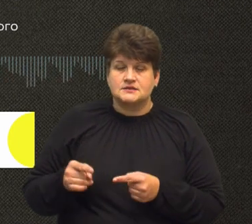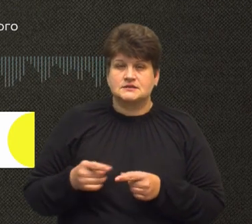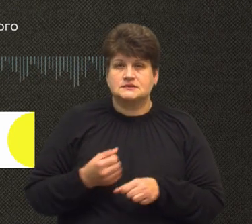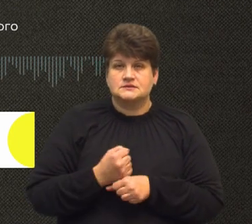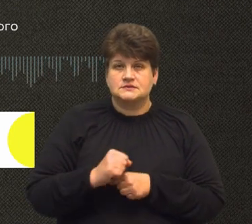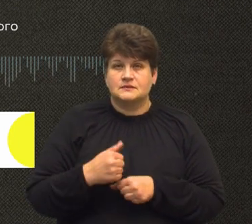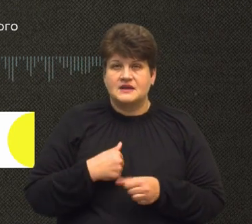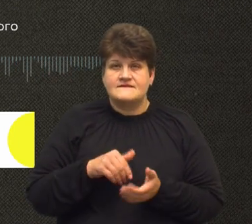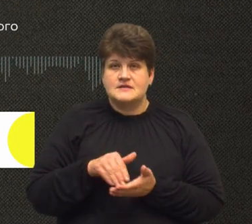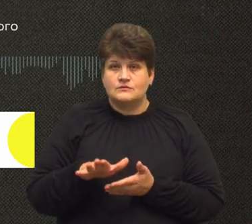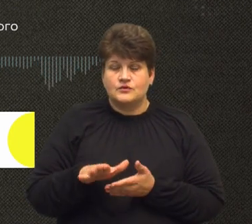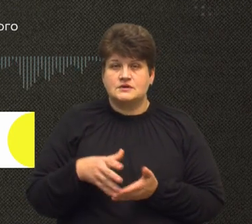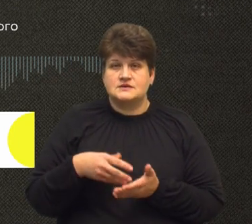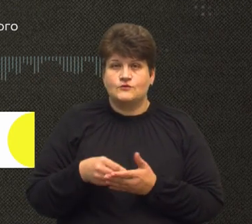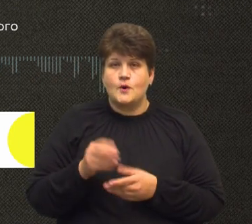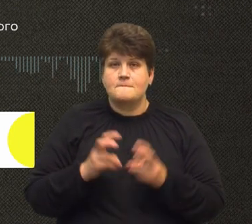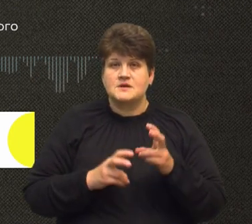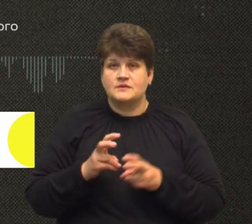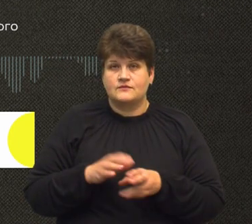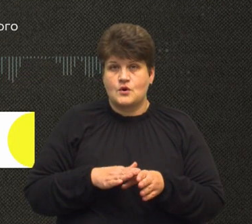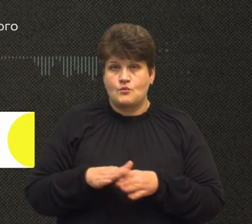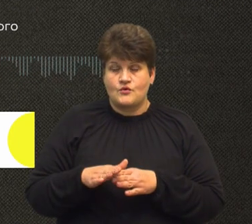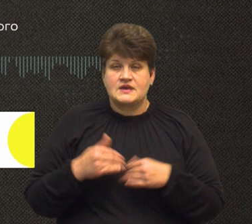відмовитися від свого підприємства повністю.